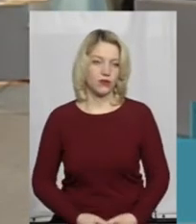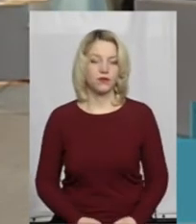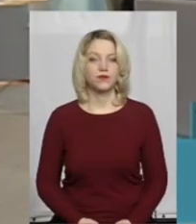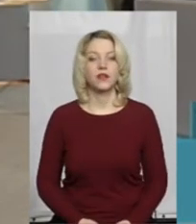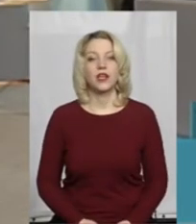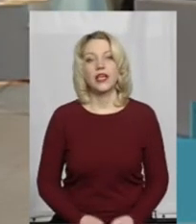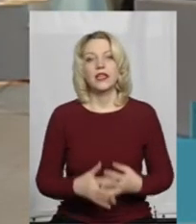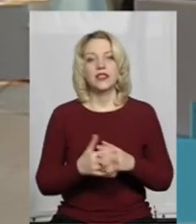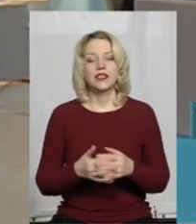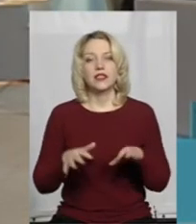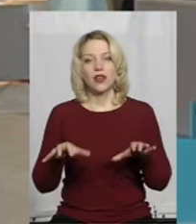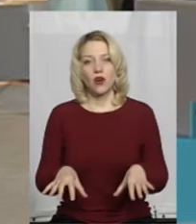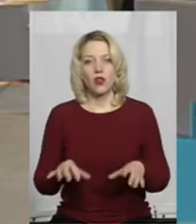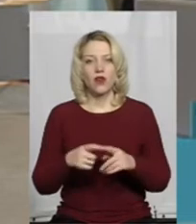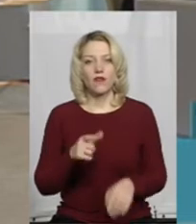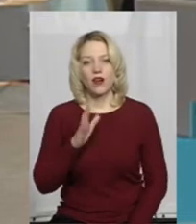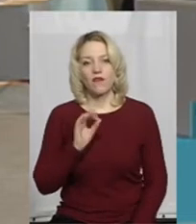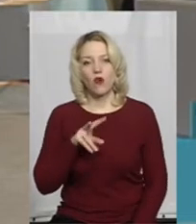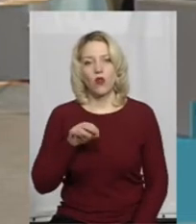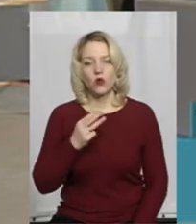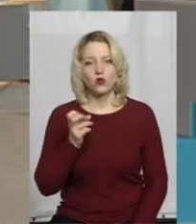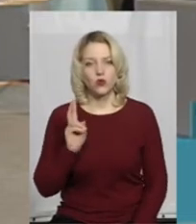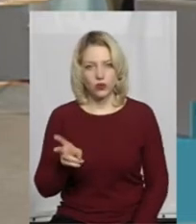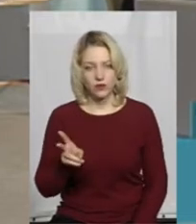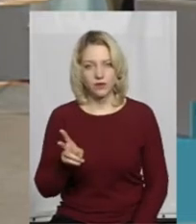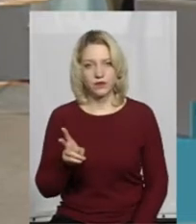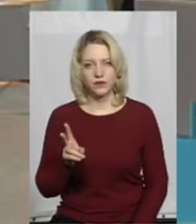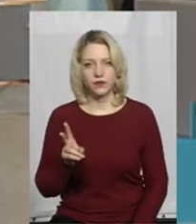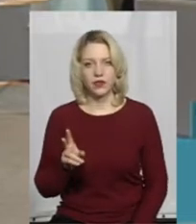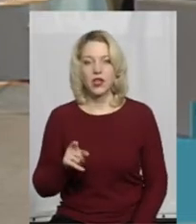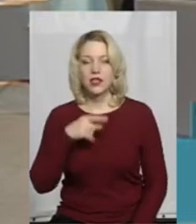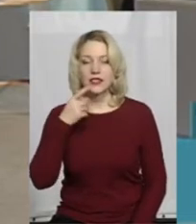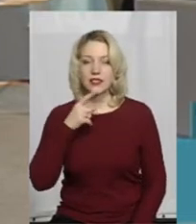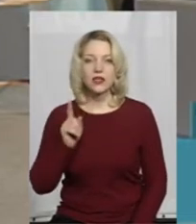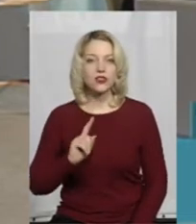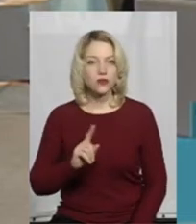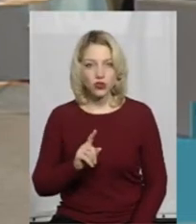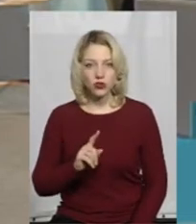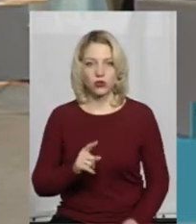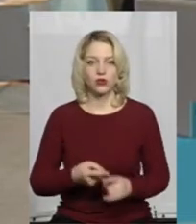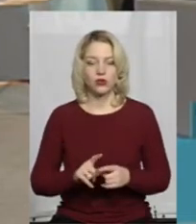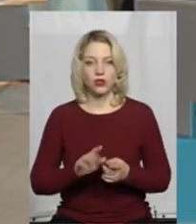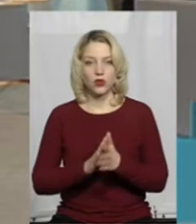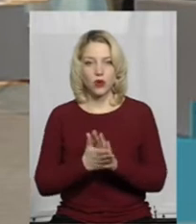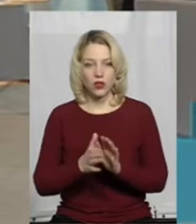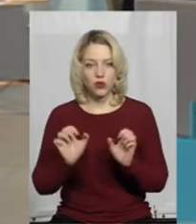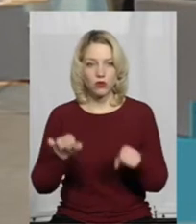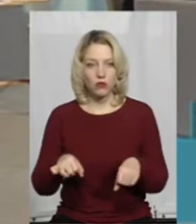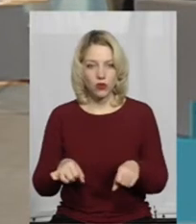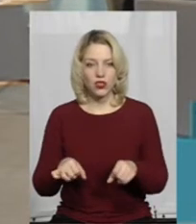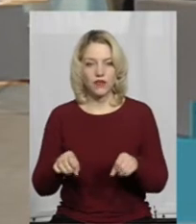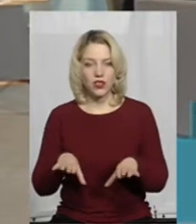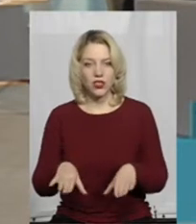Сільський голова Юрій Волощук зазначив, що цю ситуацію може